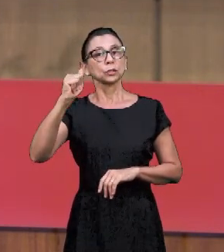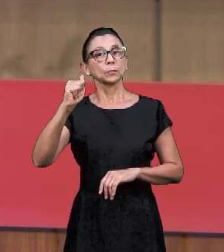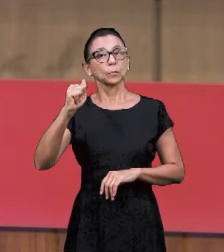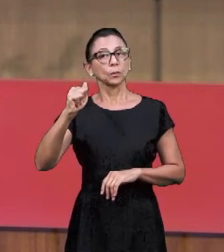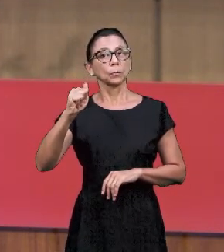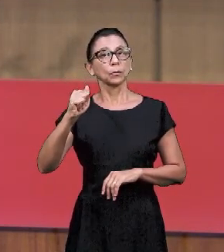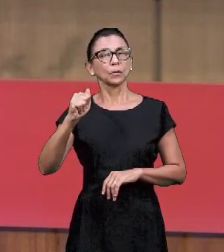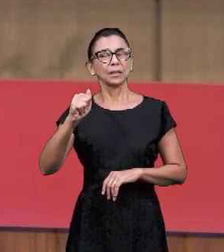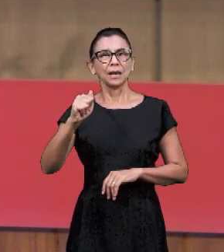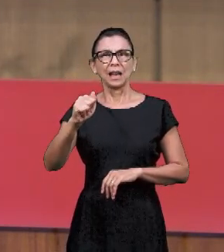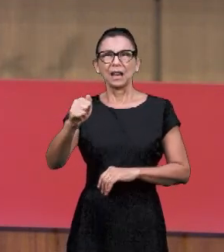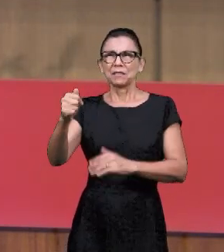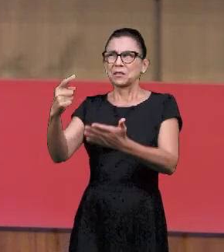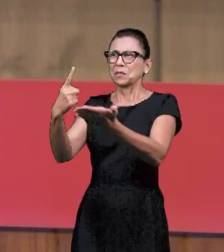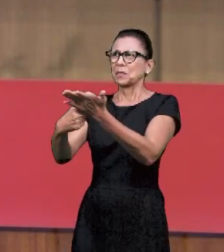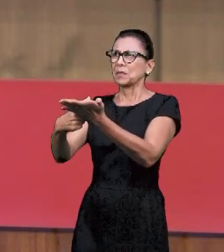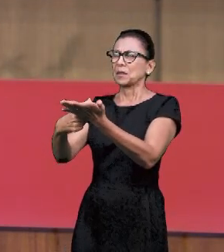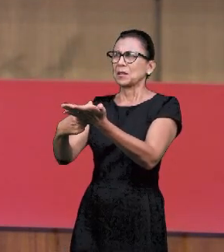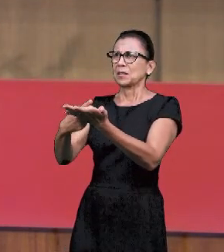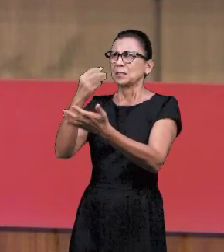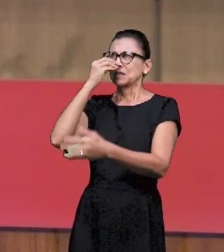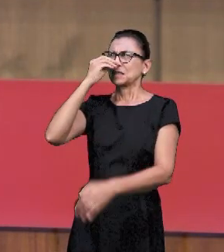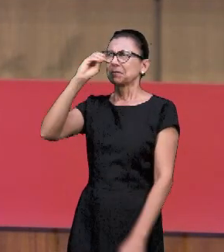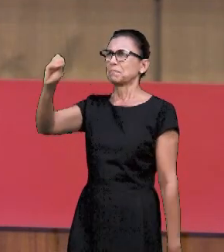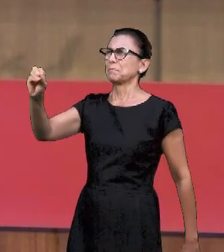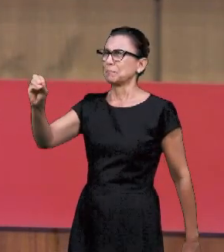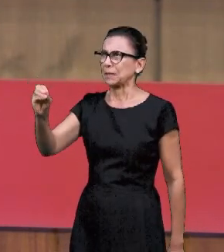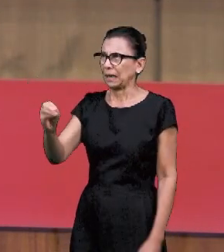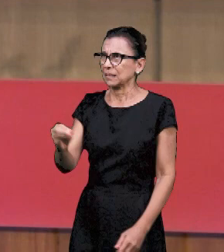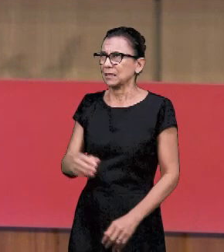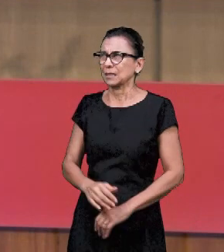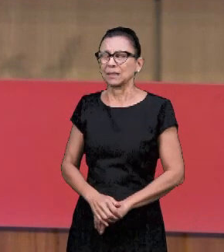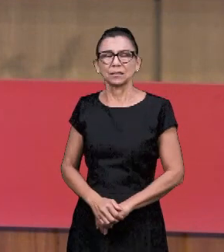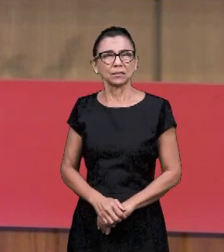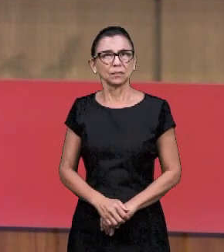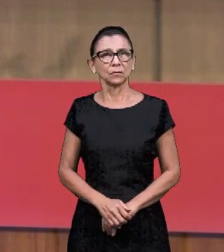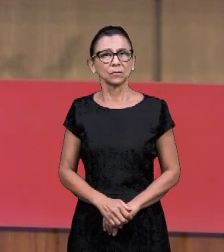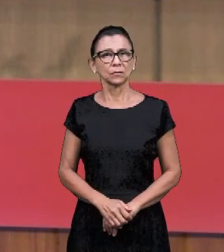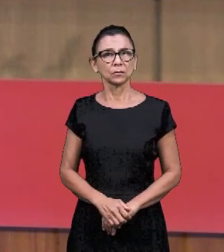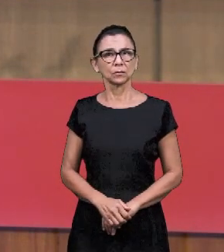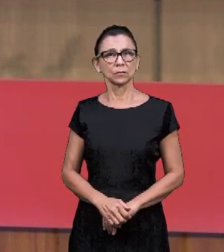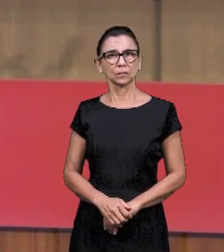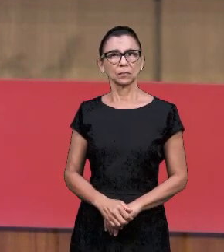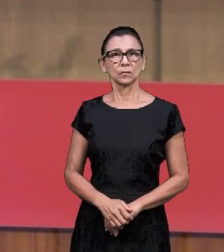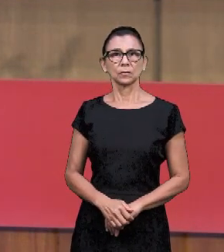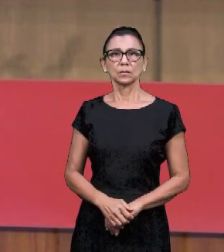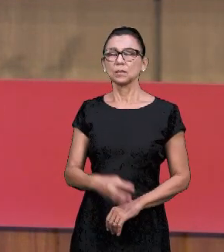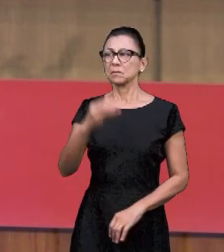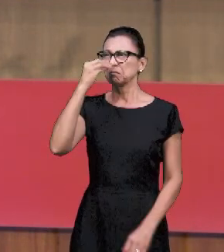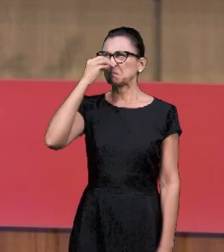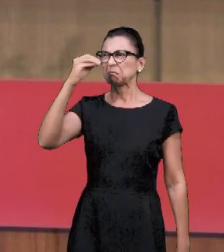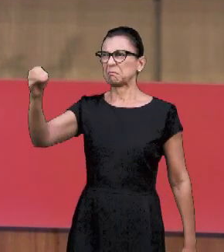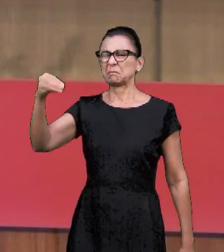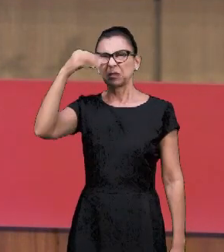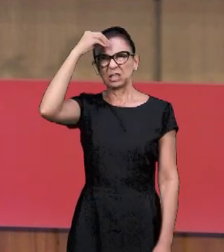Линия она одна. Бог тебя привел до сего места. И ты преломляешь этот завет. Есть другой завет?